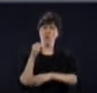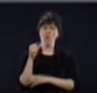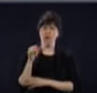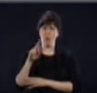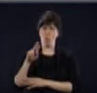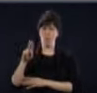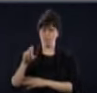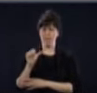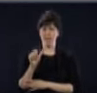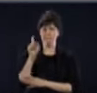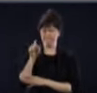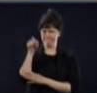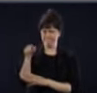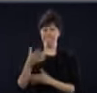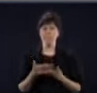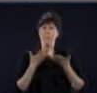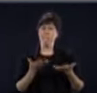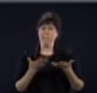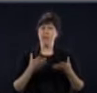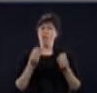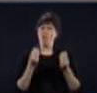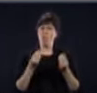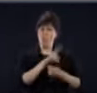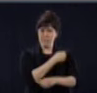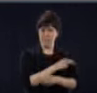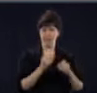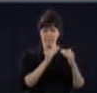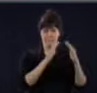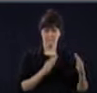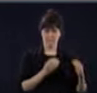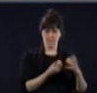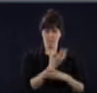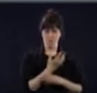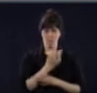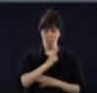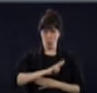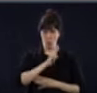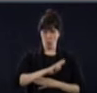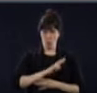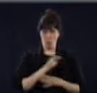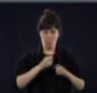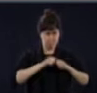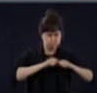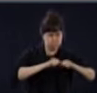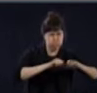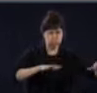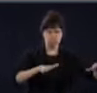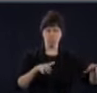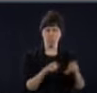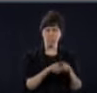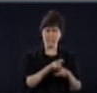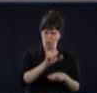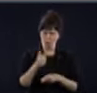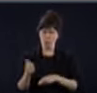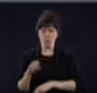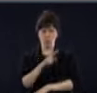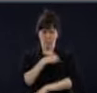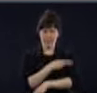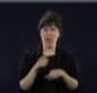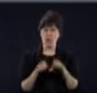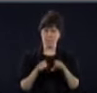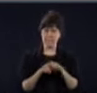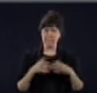actuellement une éclosion à Maisonneuve-Rosemont. Il y en a dans d'autres centres hospitaliers. Est-ce que ça, ça pourrait vous